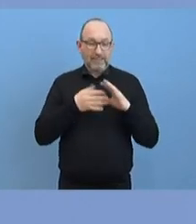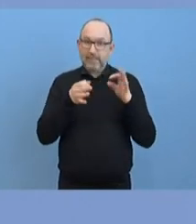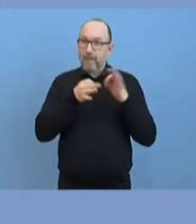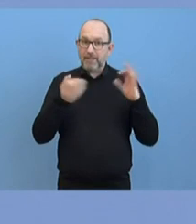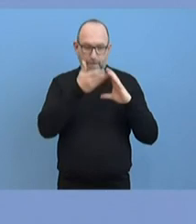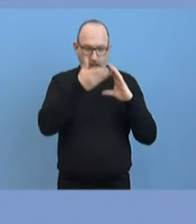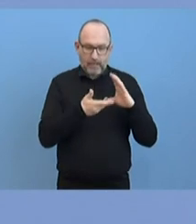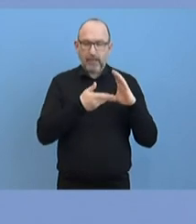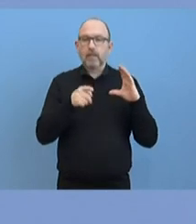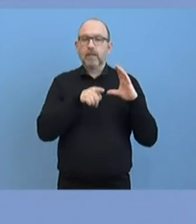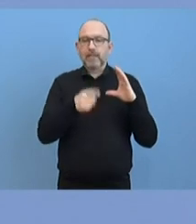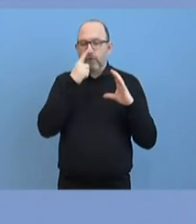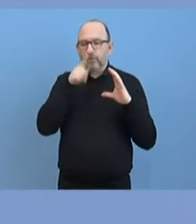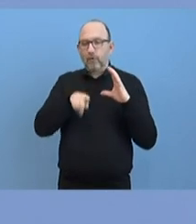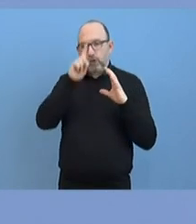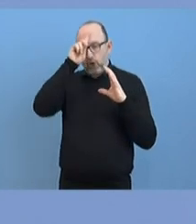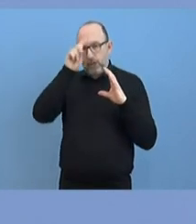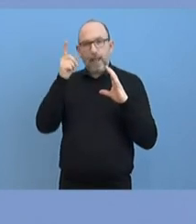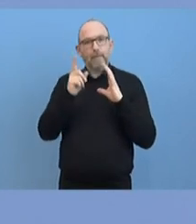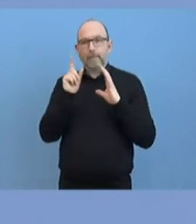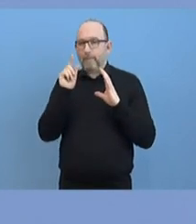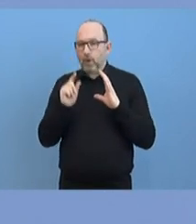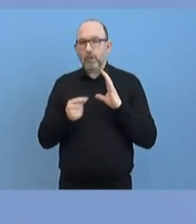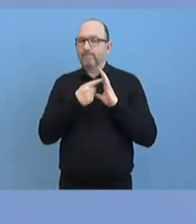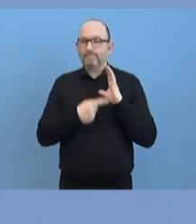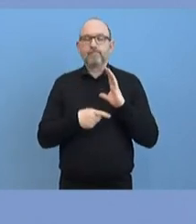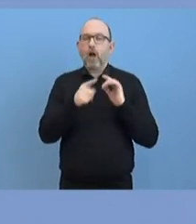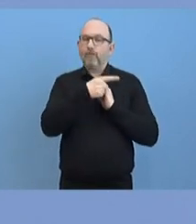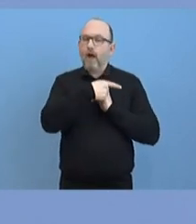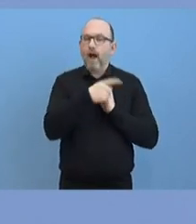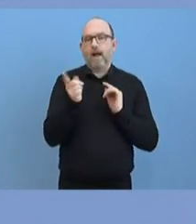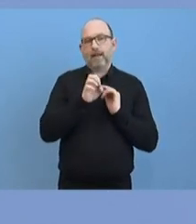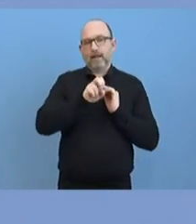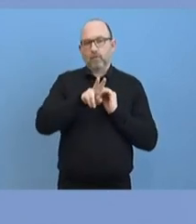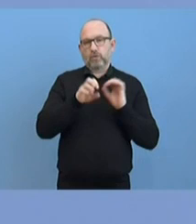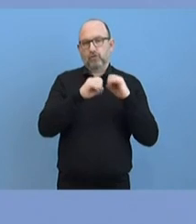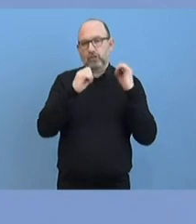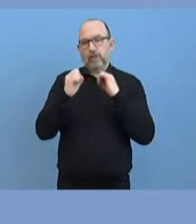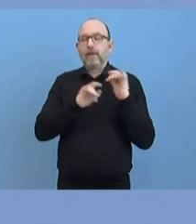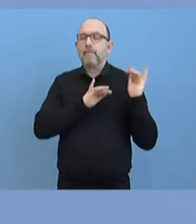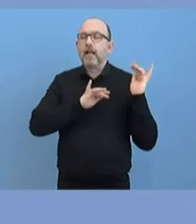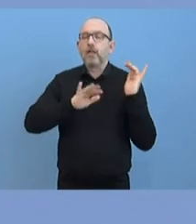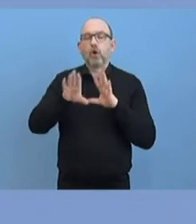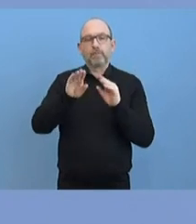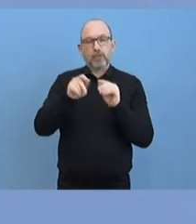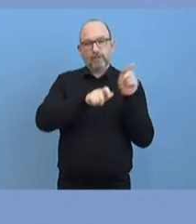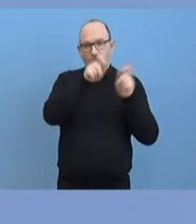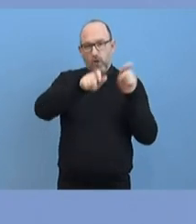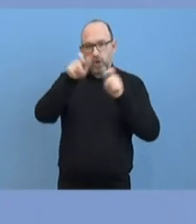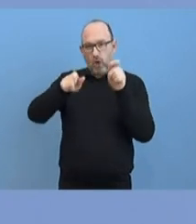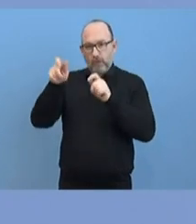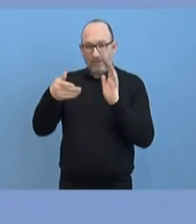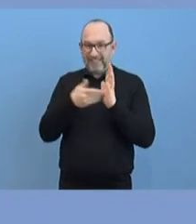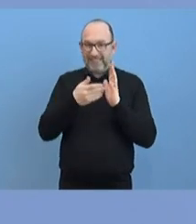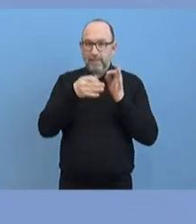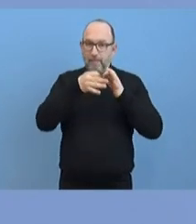für andere europäische Staaten, ihre Wirtschaft und die dortigen Beschäftigten. Also Millionen von Beschäftigten und Unternehmen werden diese Maßnahmen